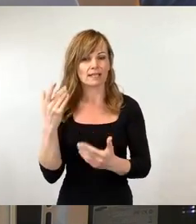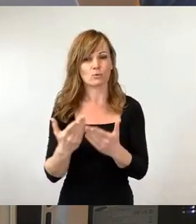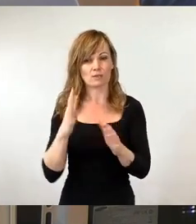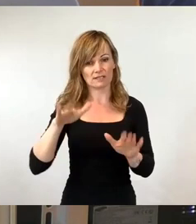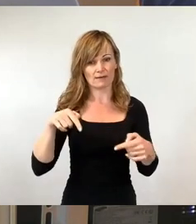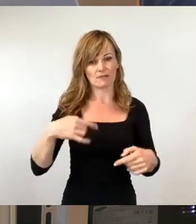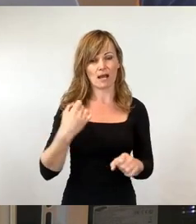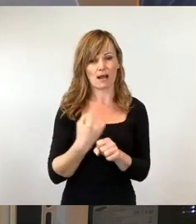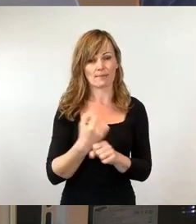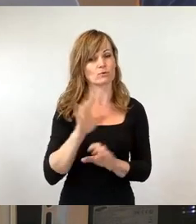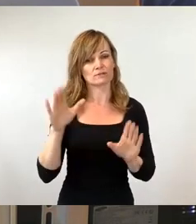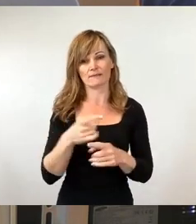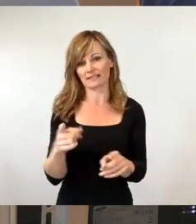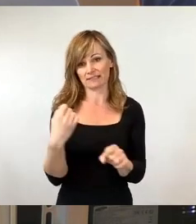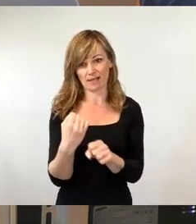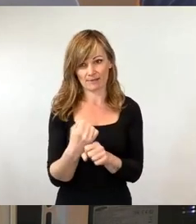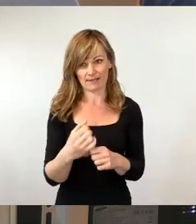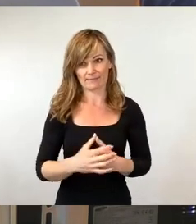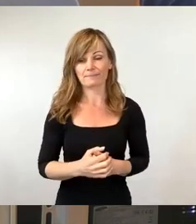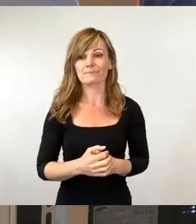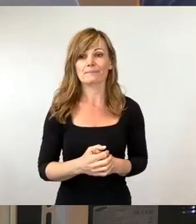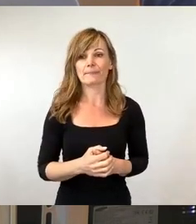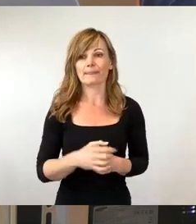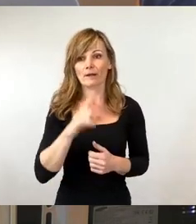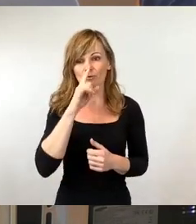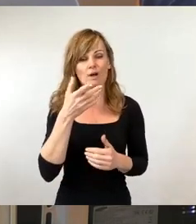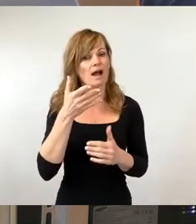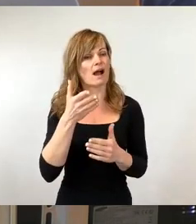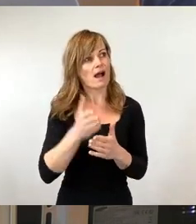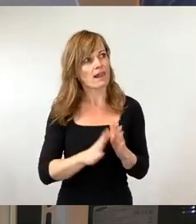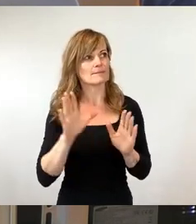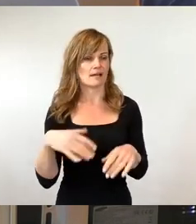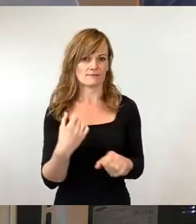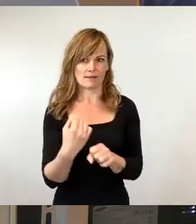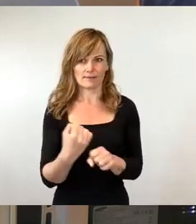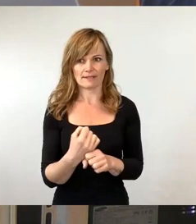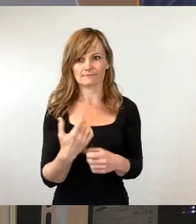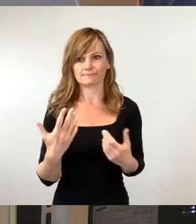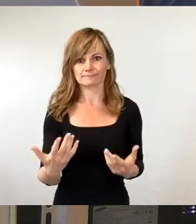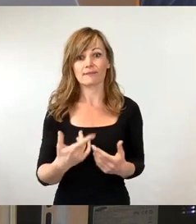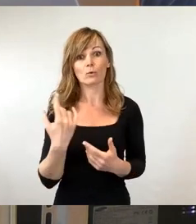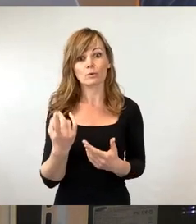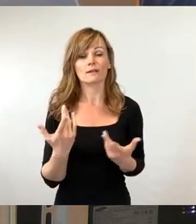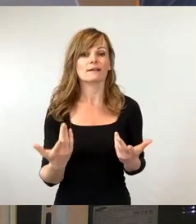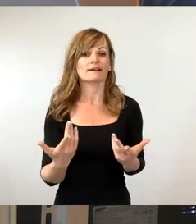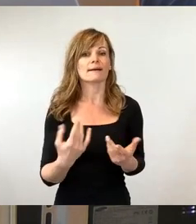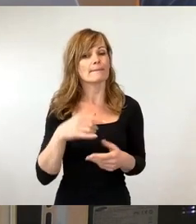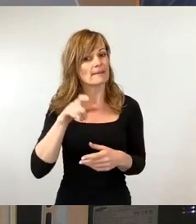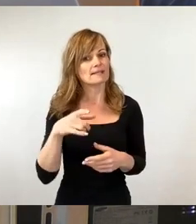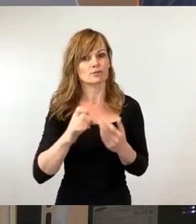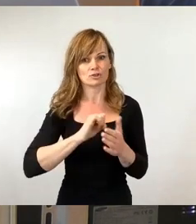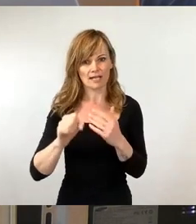oder so halb arbeiten dürfen. Und ganz wichtig ist es ja immer, die Menschen so schnell wie möglich im Sozialsystem zu erfassen.